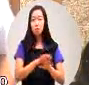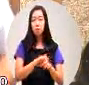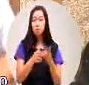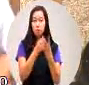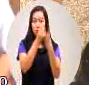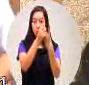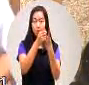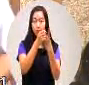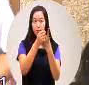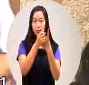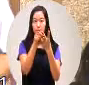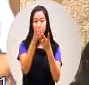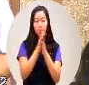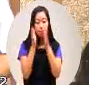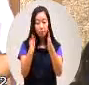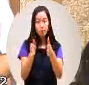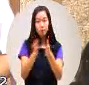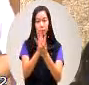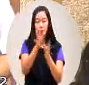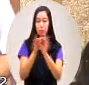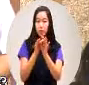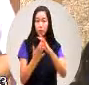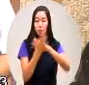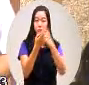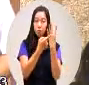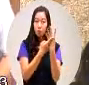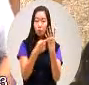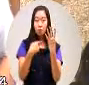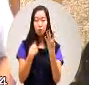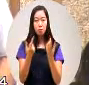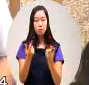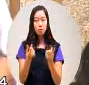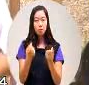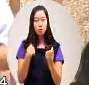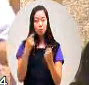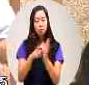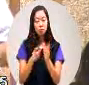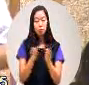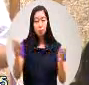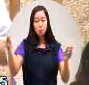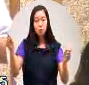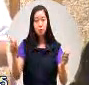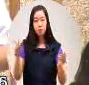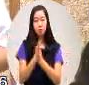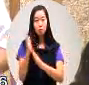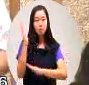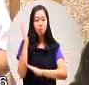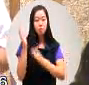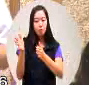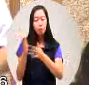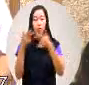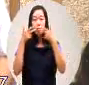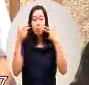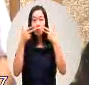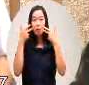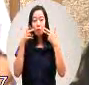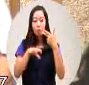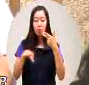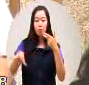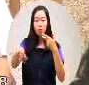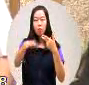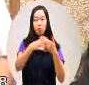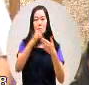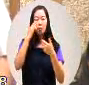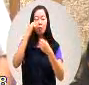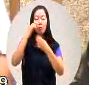第二个你针对有关于产业的部分的话我们也知道长期以来这个政府对原住民部落的一些漠视